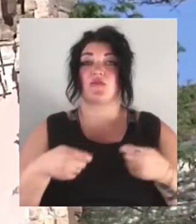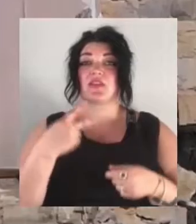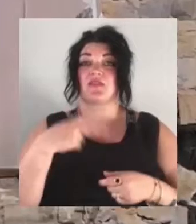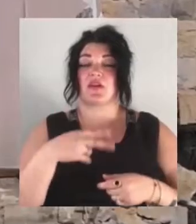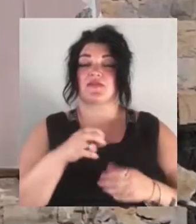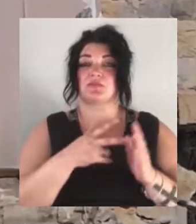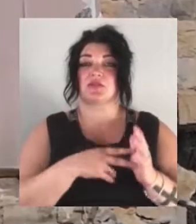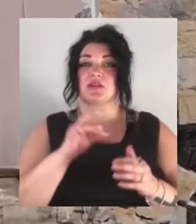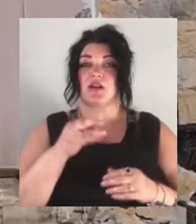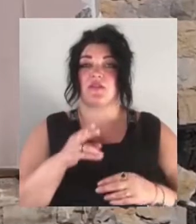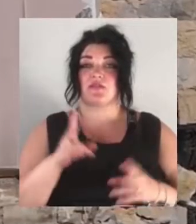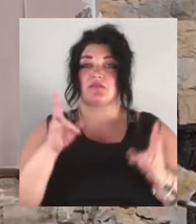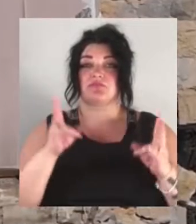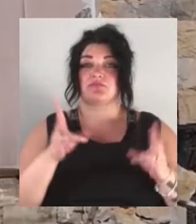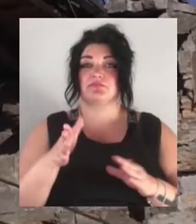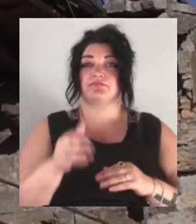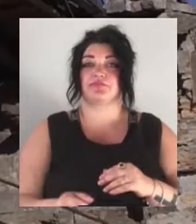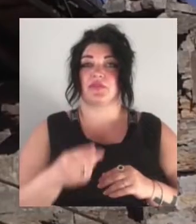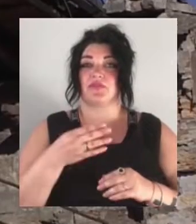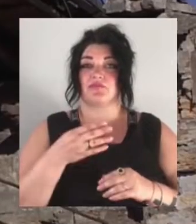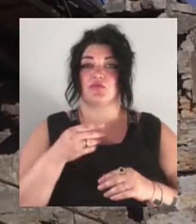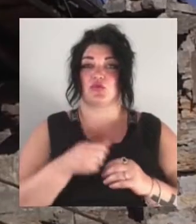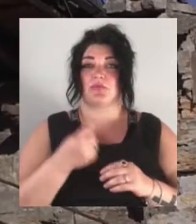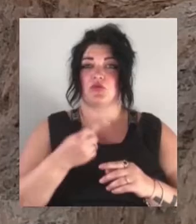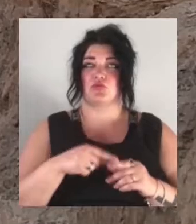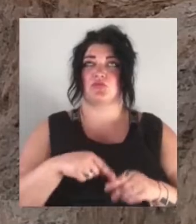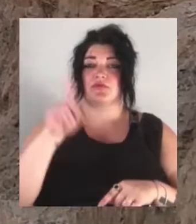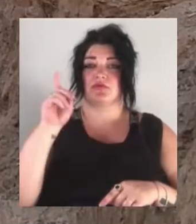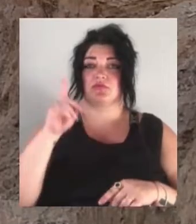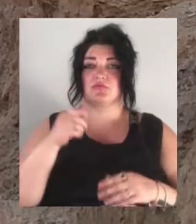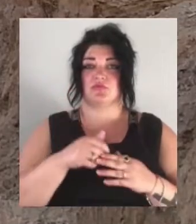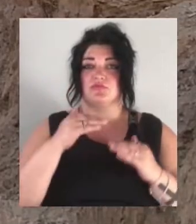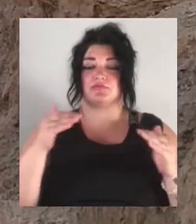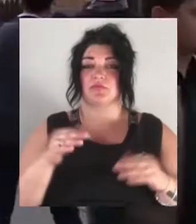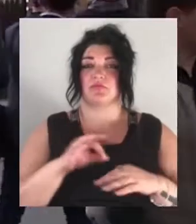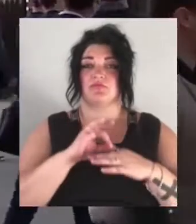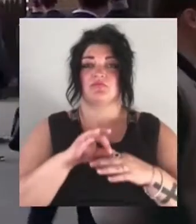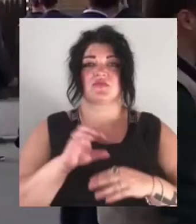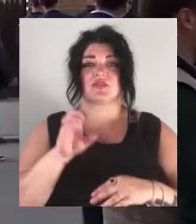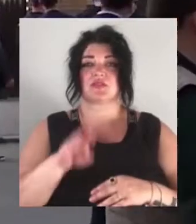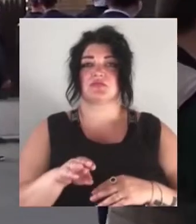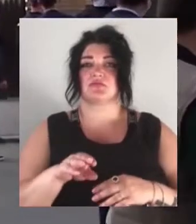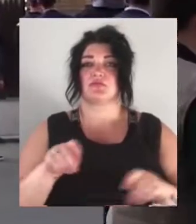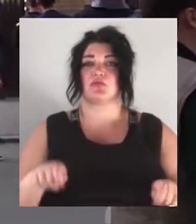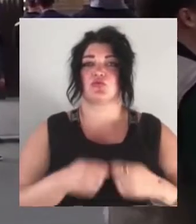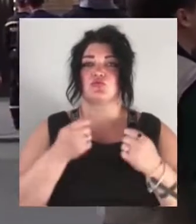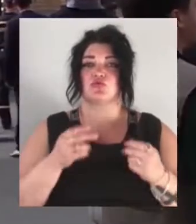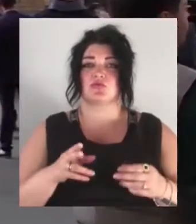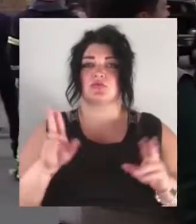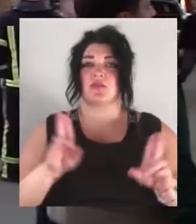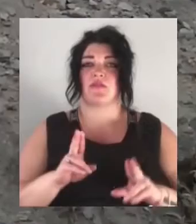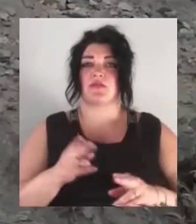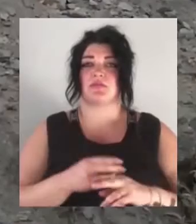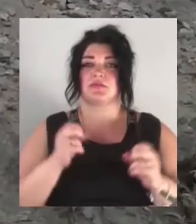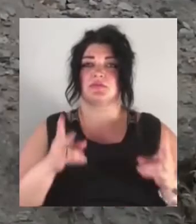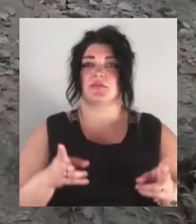зруйнувалася стіна від Горища до першого поверху. Тоді поліція відкрила провадження за статтею «Порушення правил безпеки під час виконання робіт з підвищеною